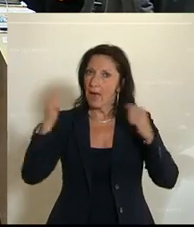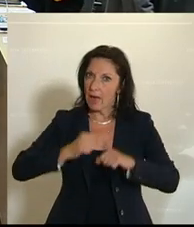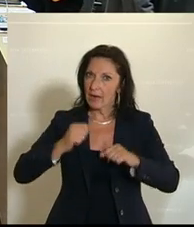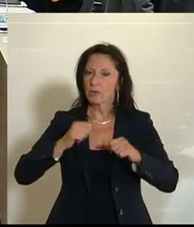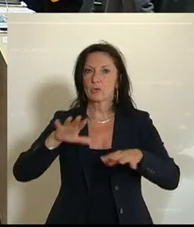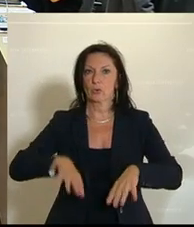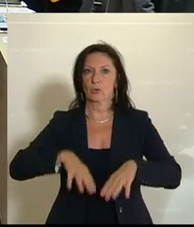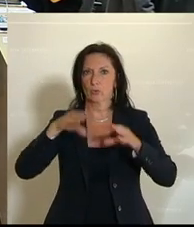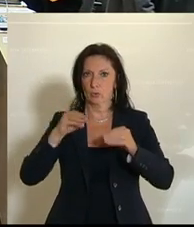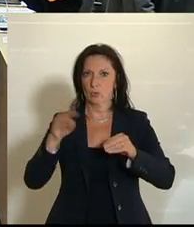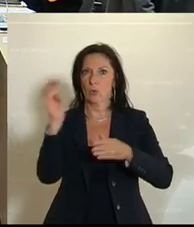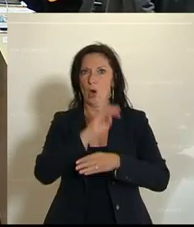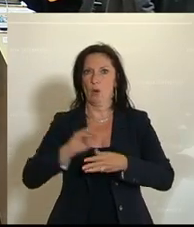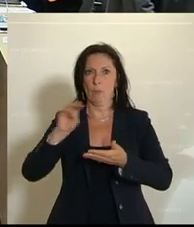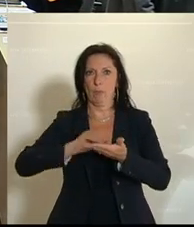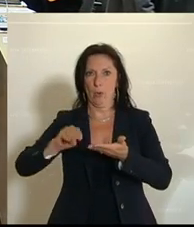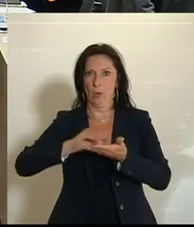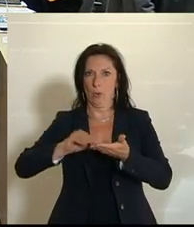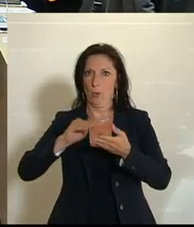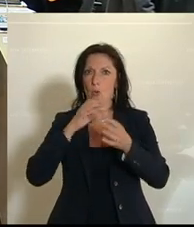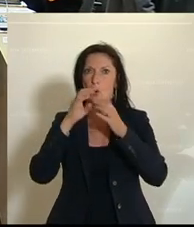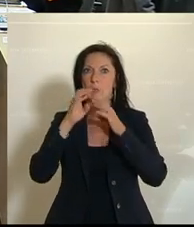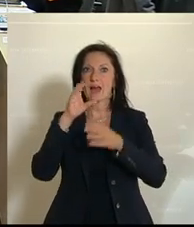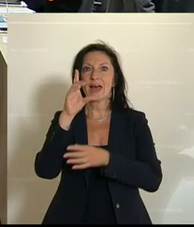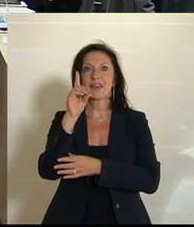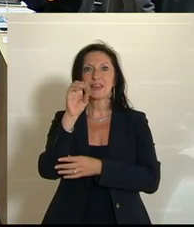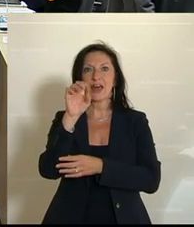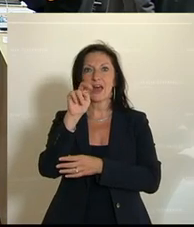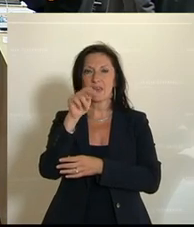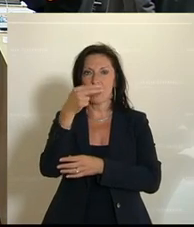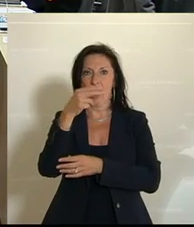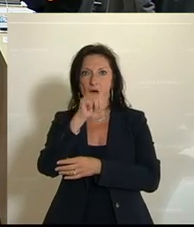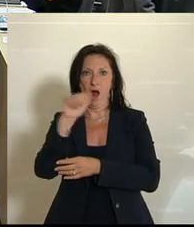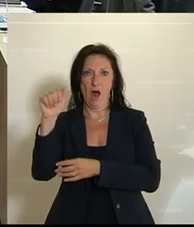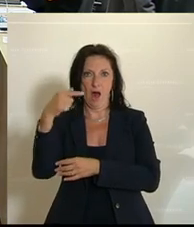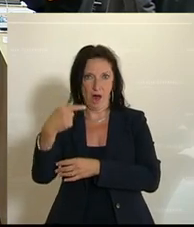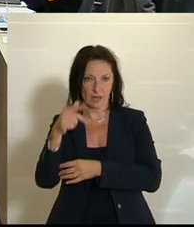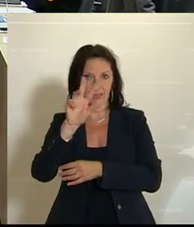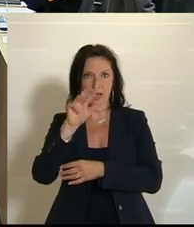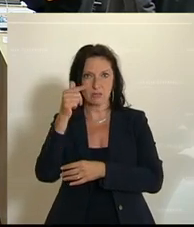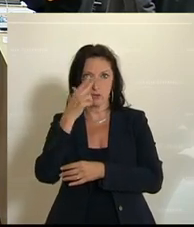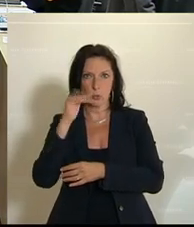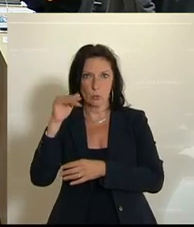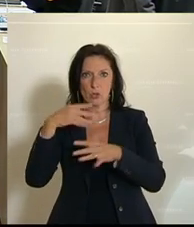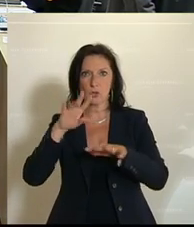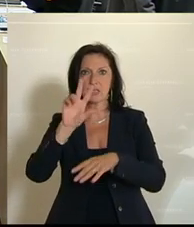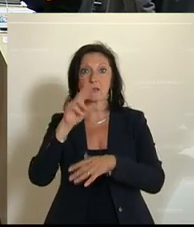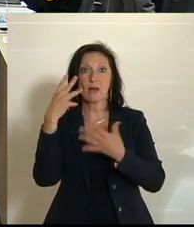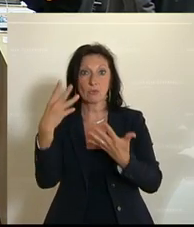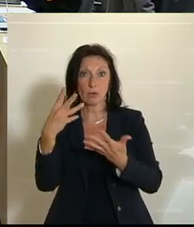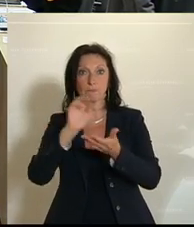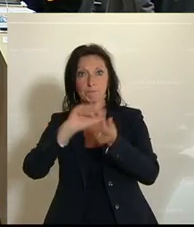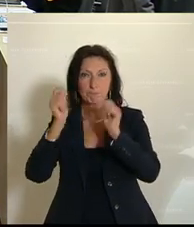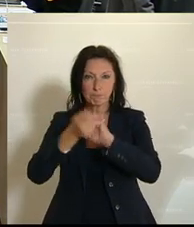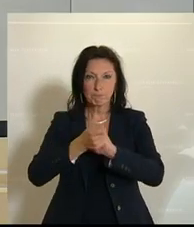des Europäischen Büros für Kommunikation Den Haag, den 23. Juni 1993 geändert